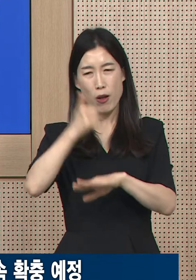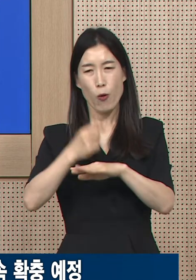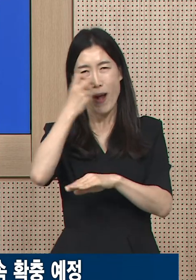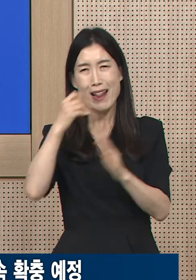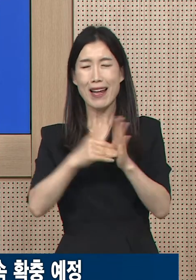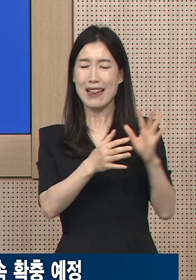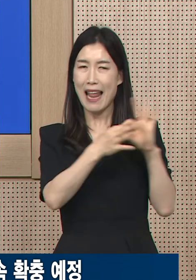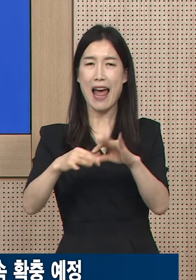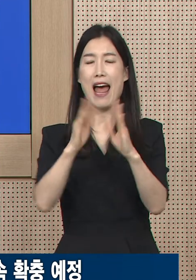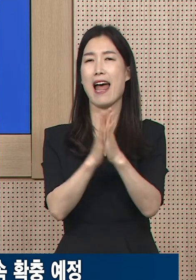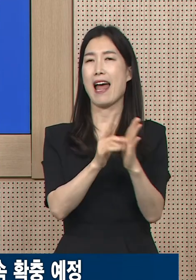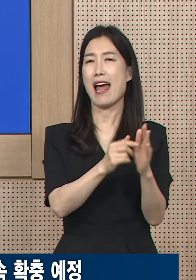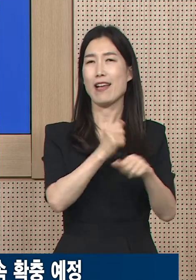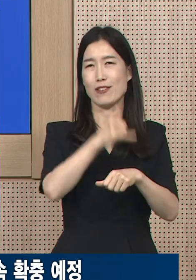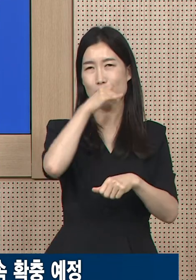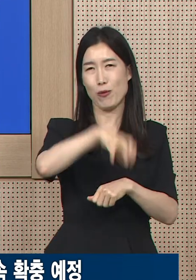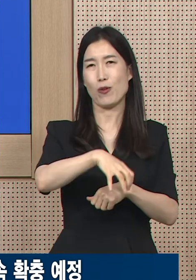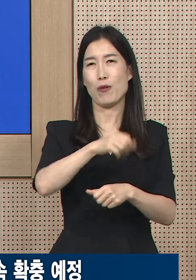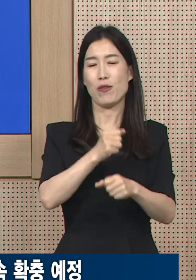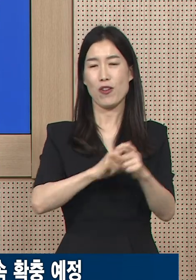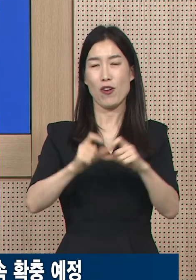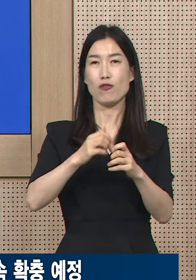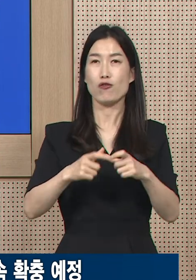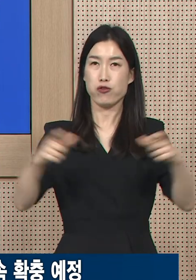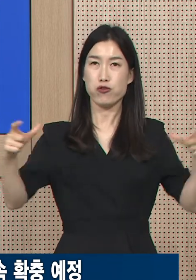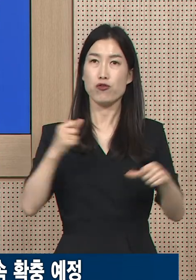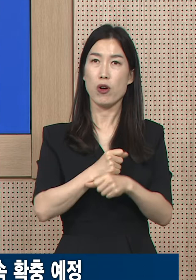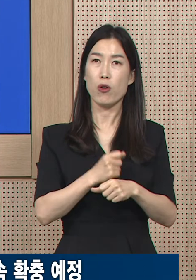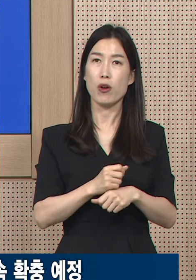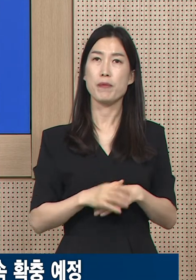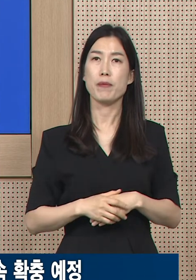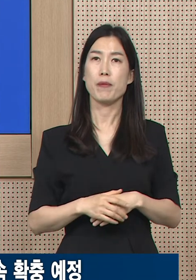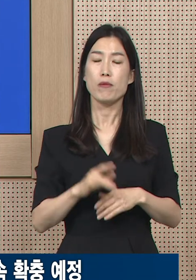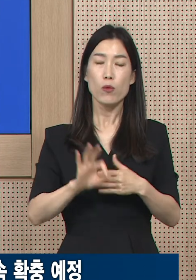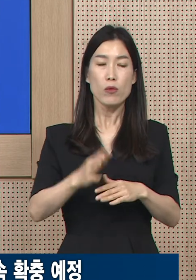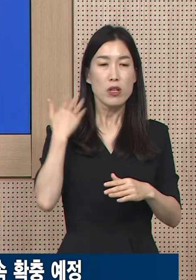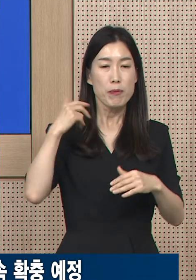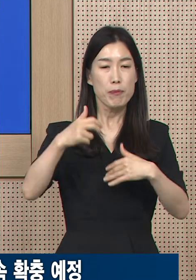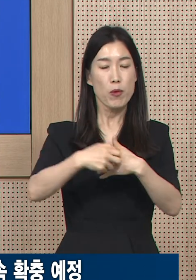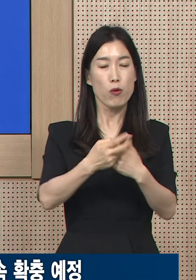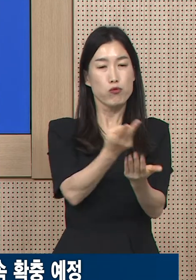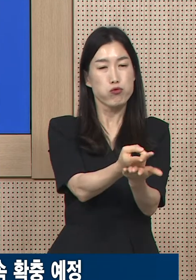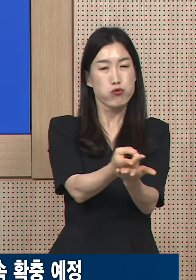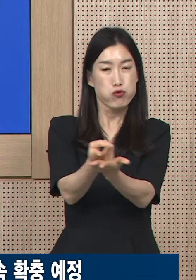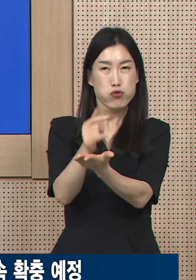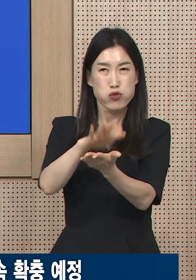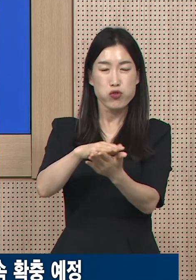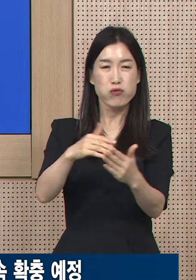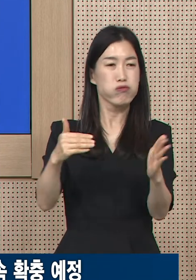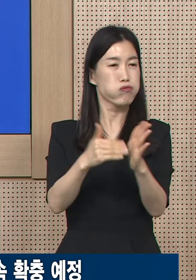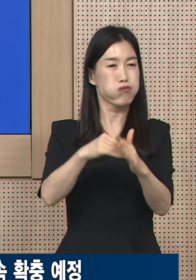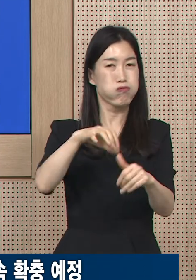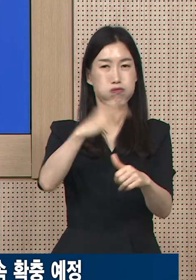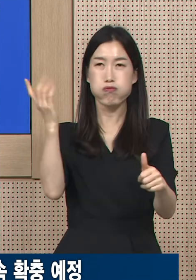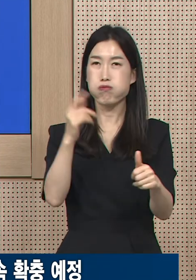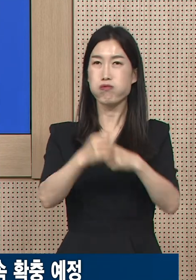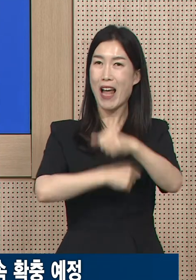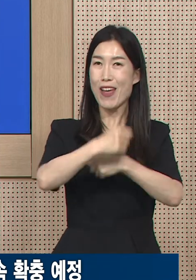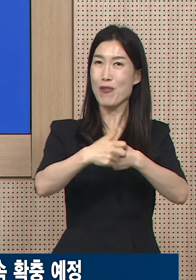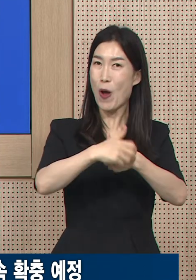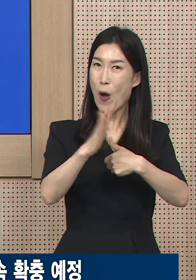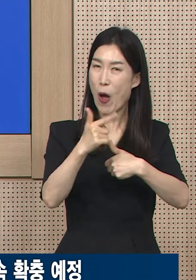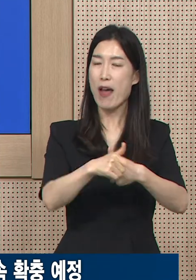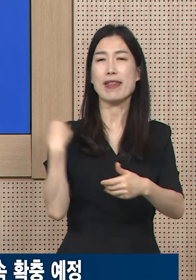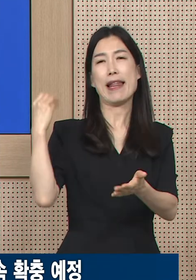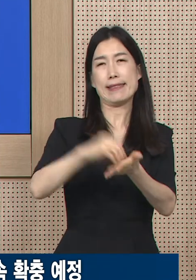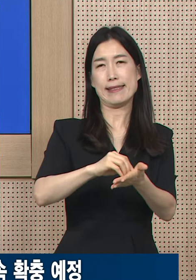또한 지정해제된 중증병상에 대해서 전담 병상 전환을 준비하고 생활치료센터, 애비시설을 지정하는 등